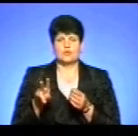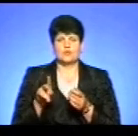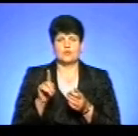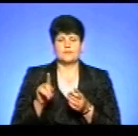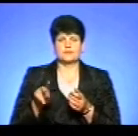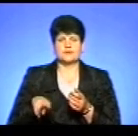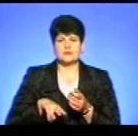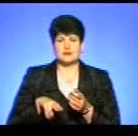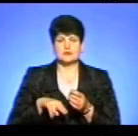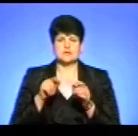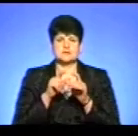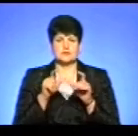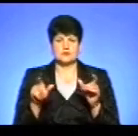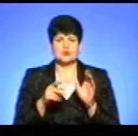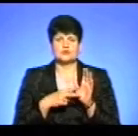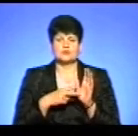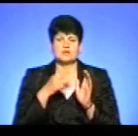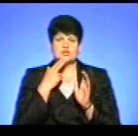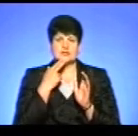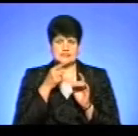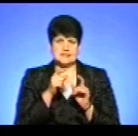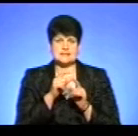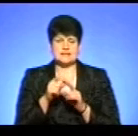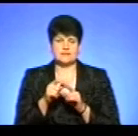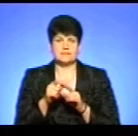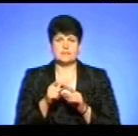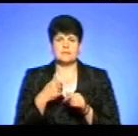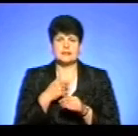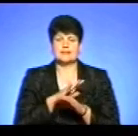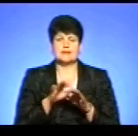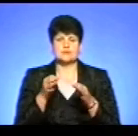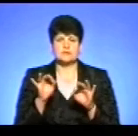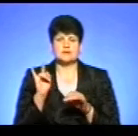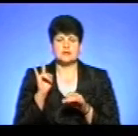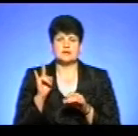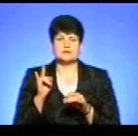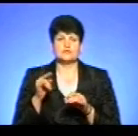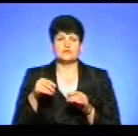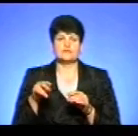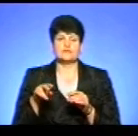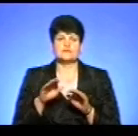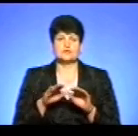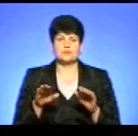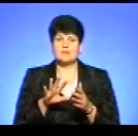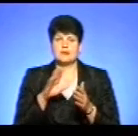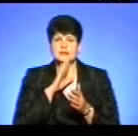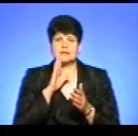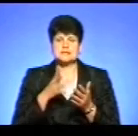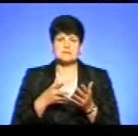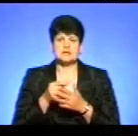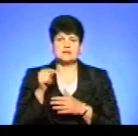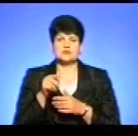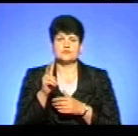закладу 7 червня. Вона коментувала журналістів, це з її слів, я цитую, «Ми не пускаємо дитину до садочку, бо мати не оплатила 1215